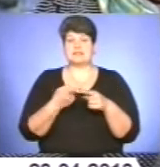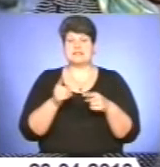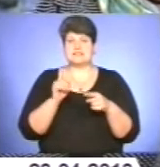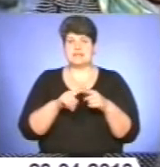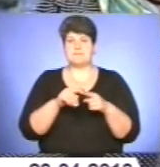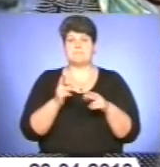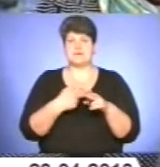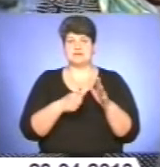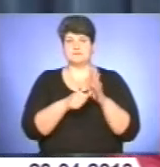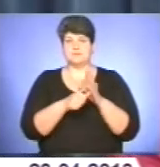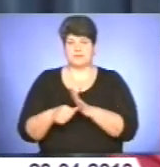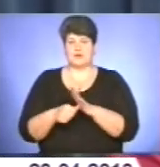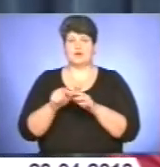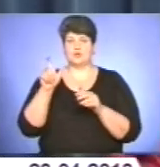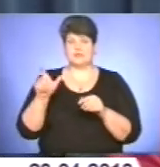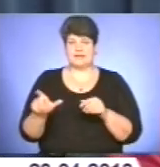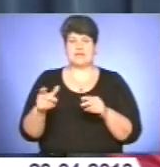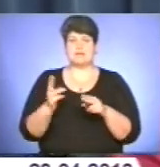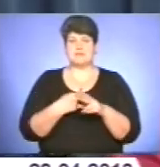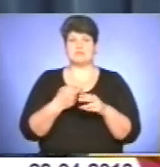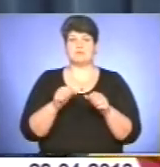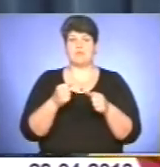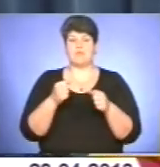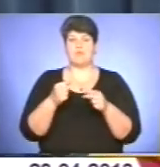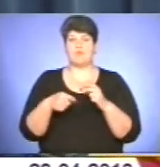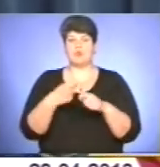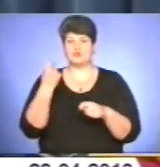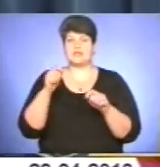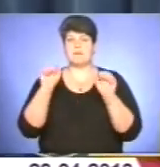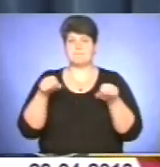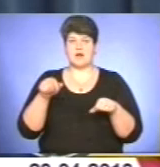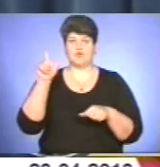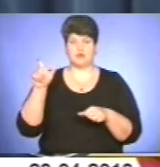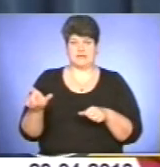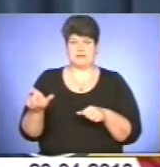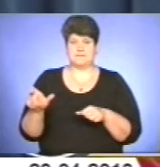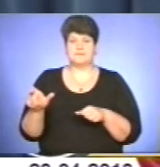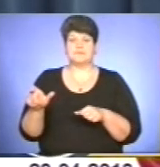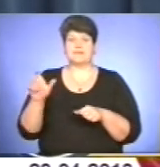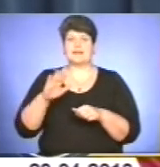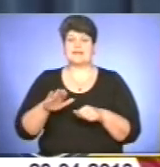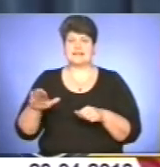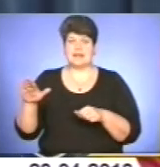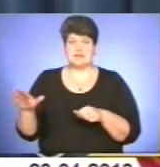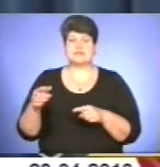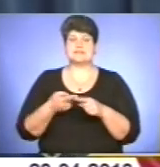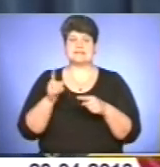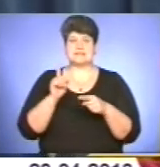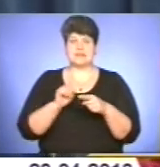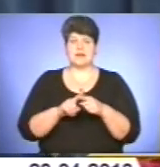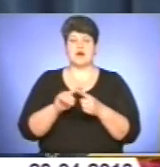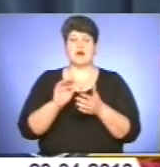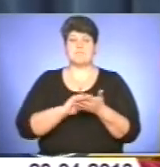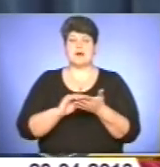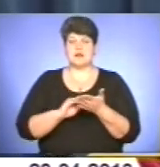порушення прав дітей. Практично неможливо силами, виключно апарату, який знаходиться в Києві, апарату секретаріату